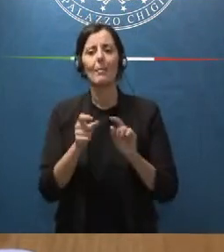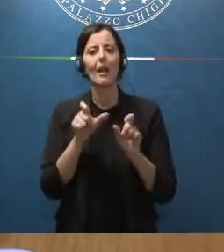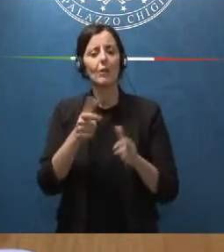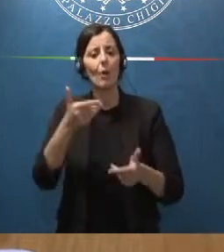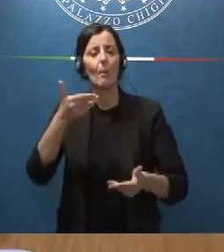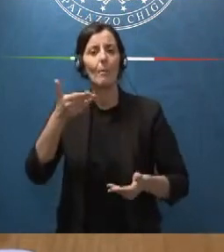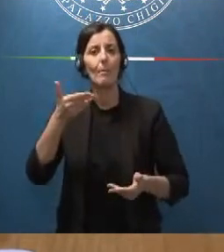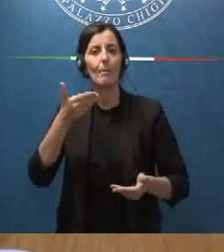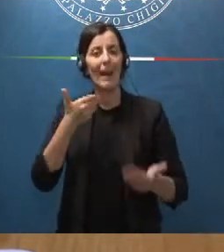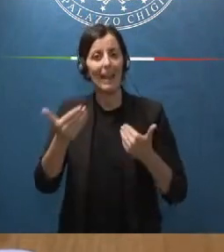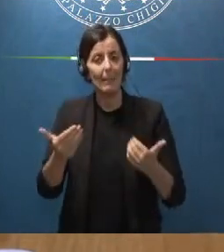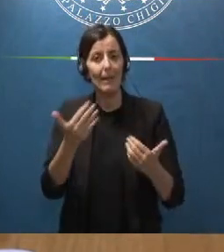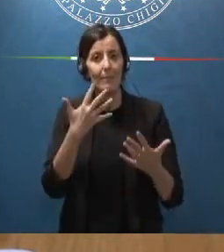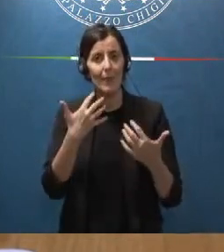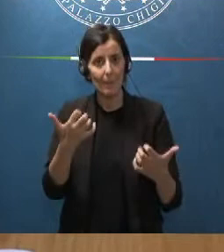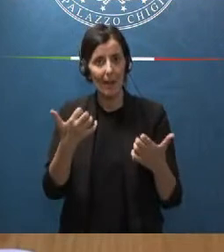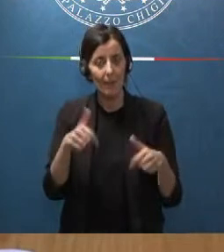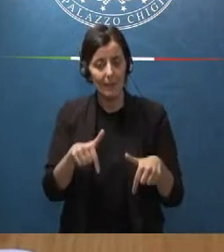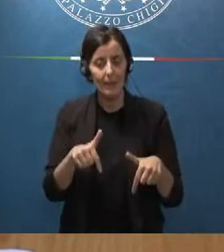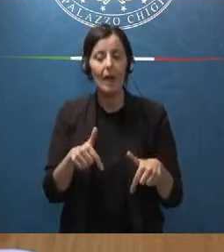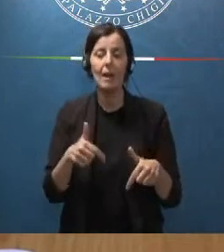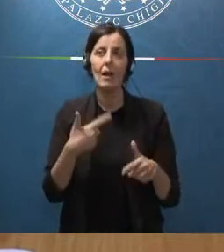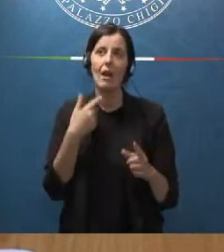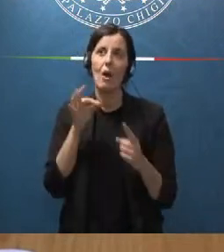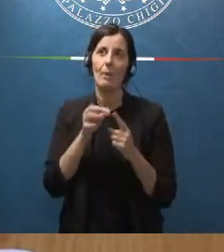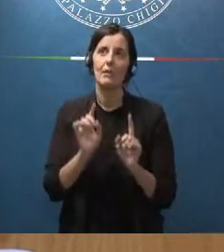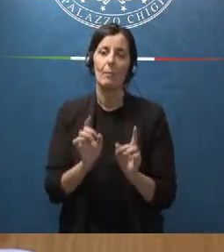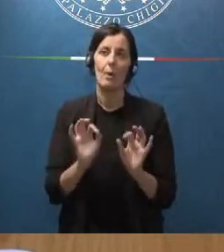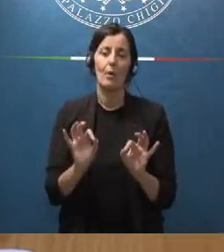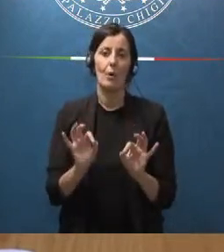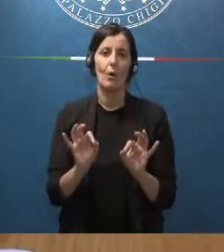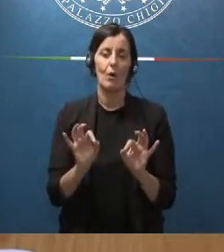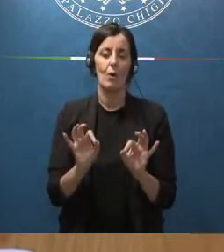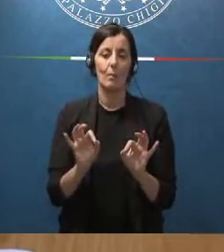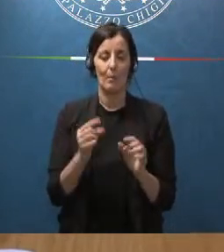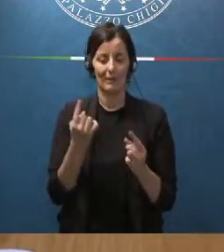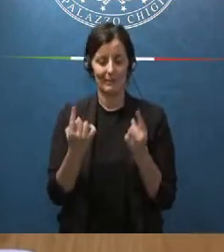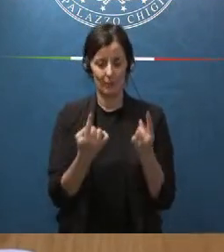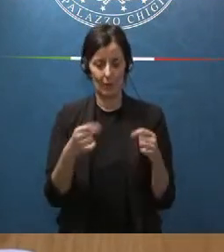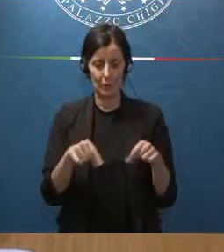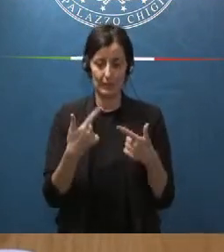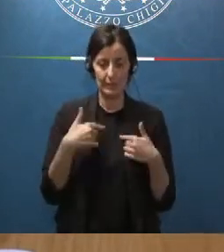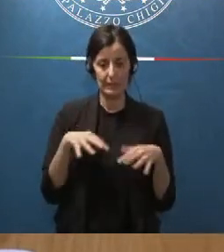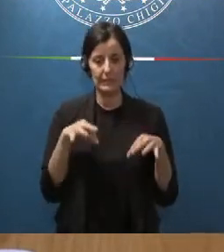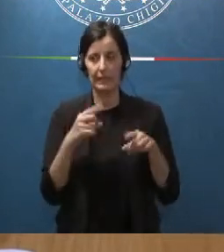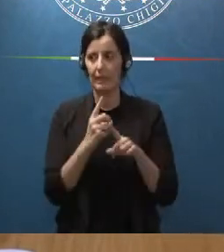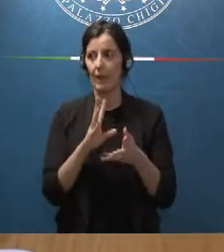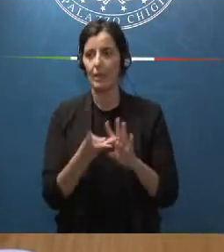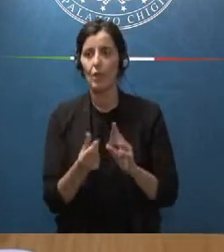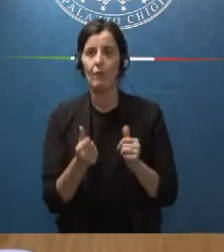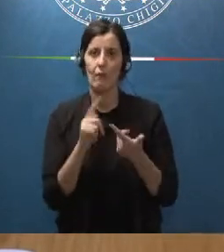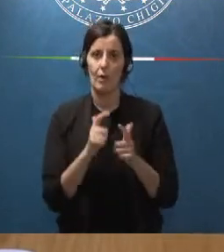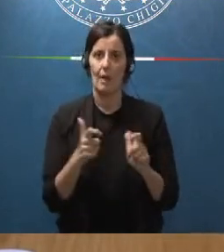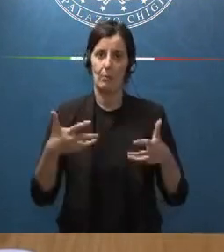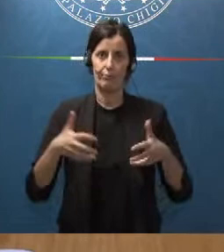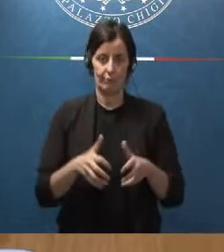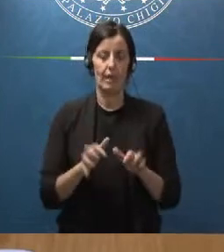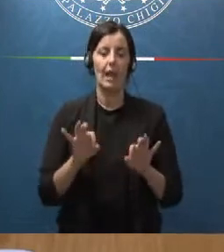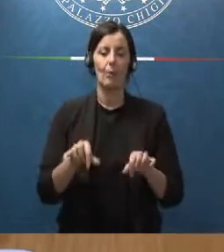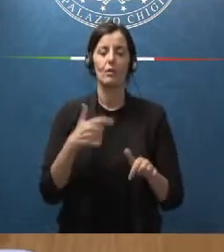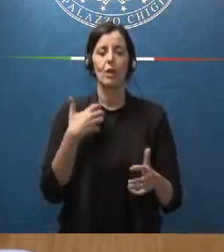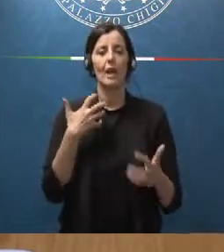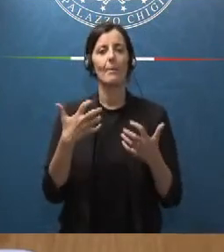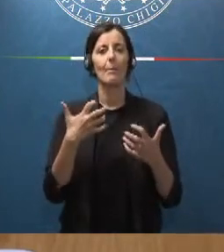alimentare e ad aumentare il numero di situazioni pendenti da risolvere e questo ha anche un